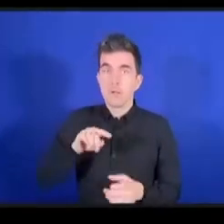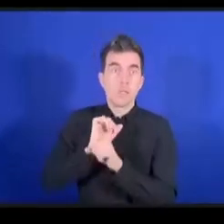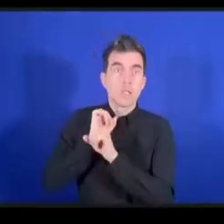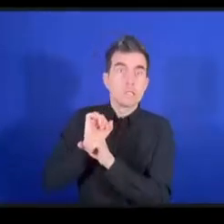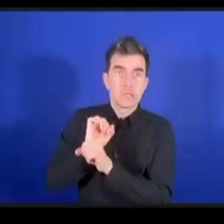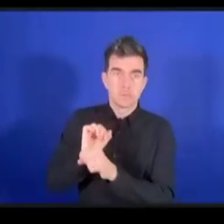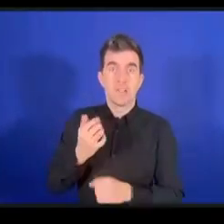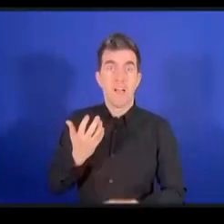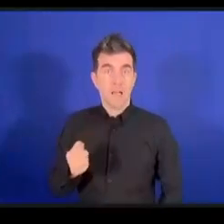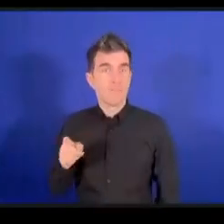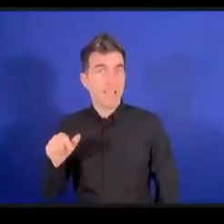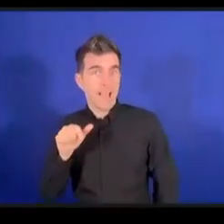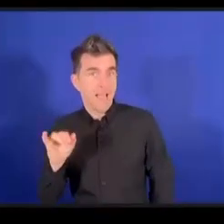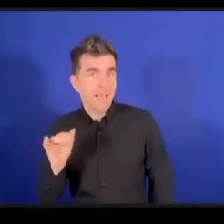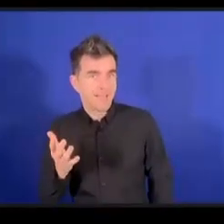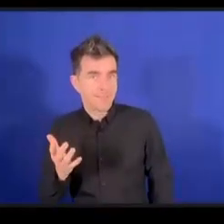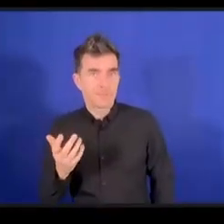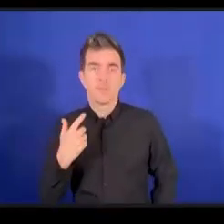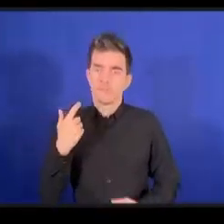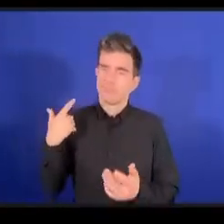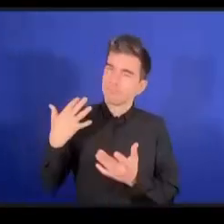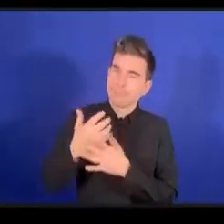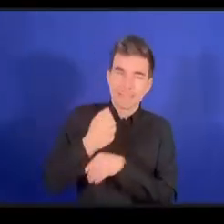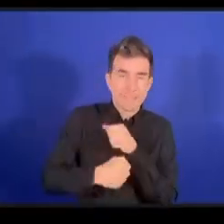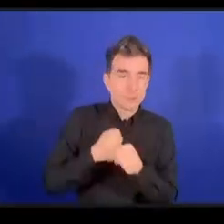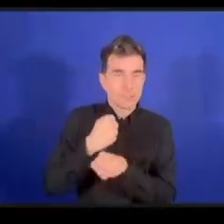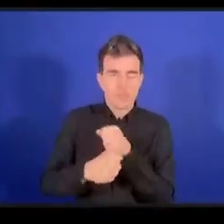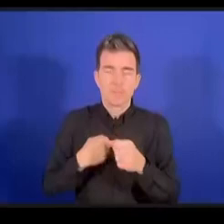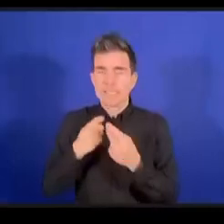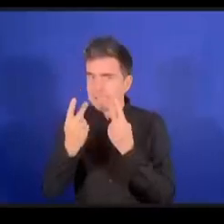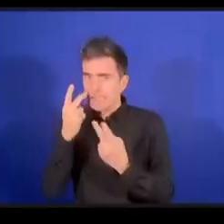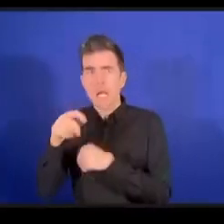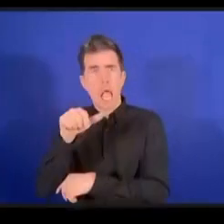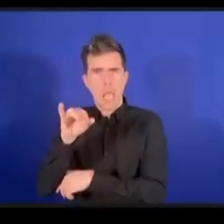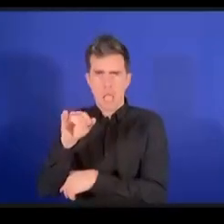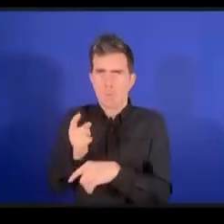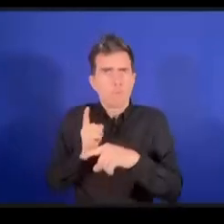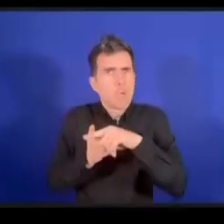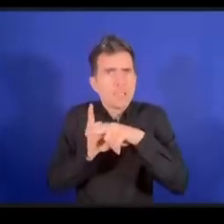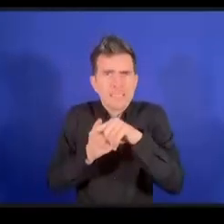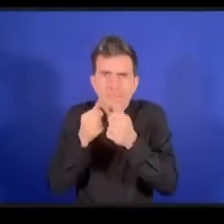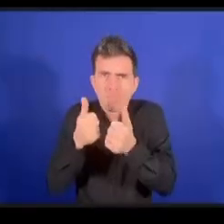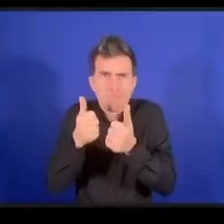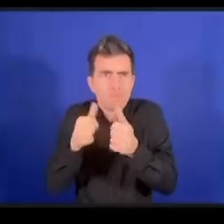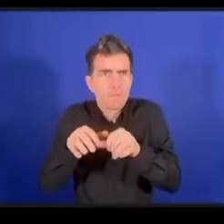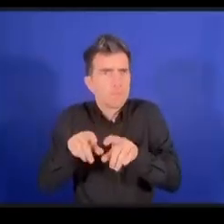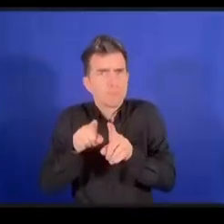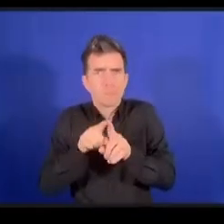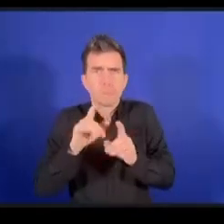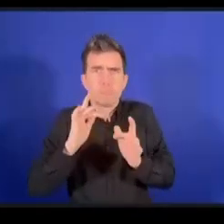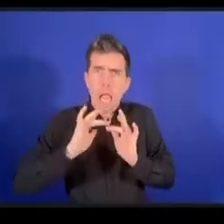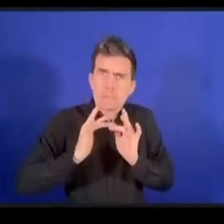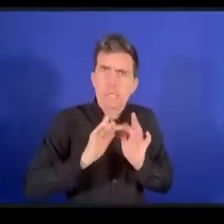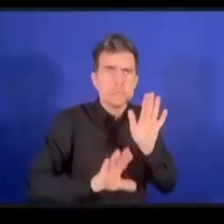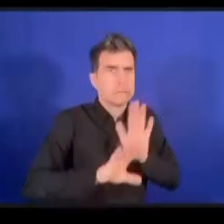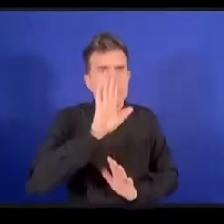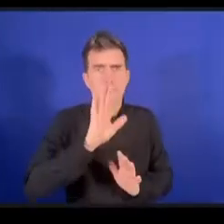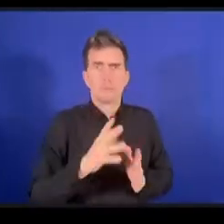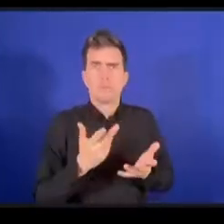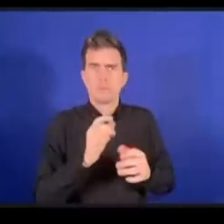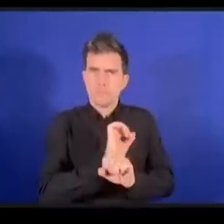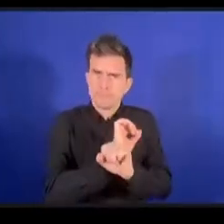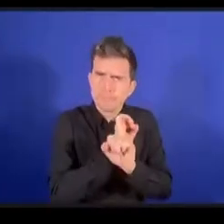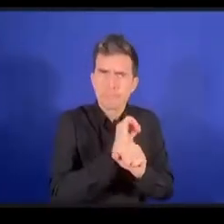إذن الذكاء الاصطناعي ساهم منذ سنوات في تنمية الانترنت في